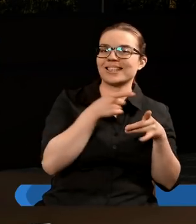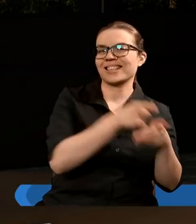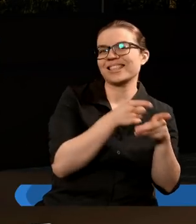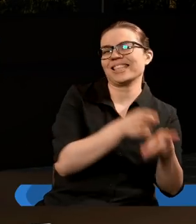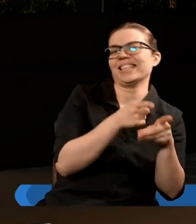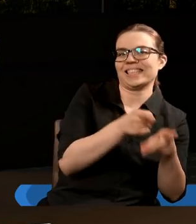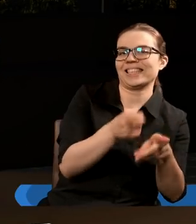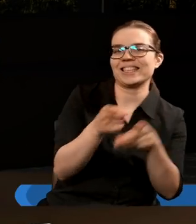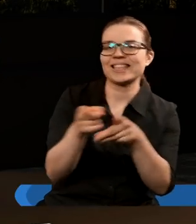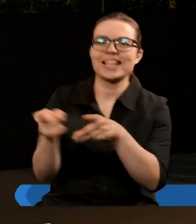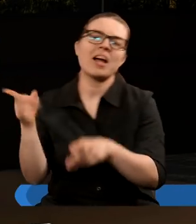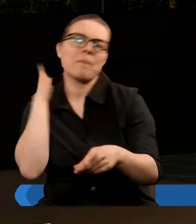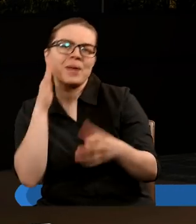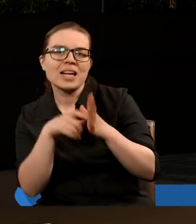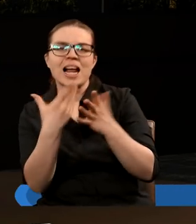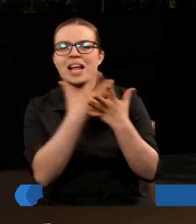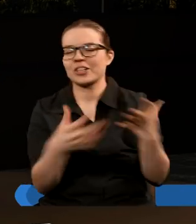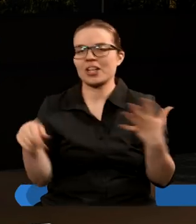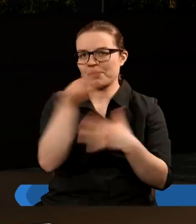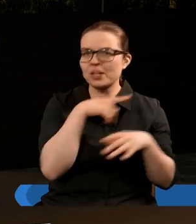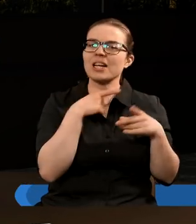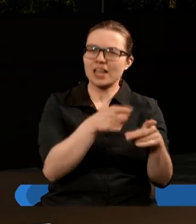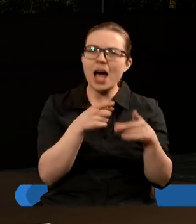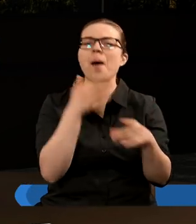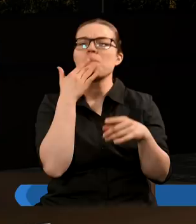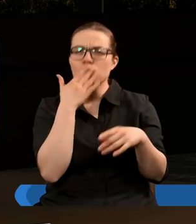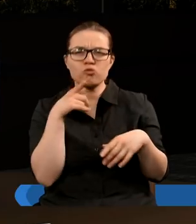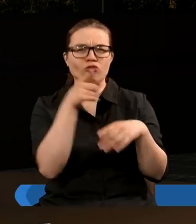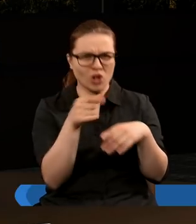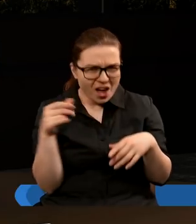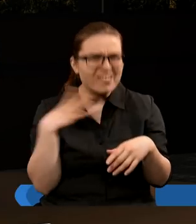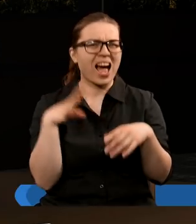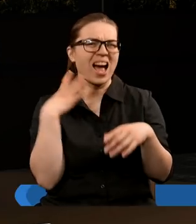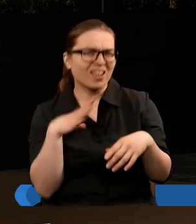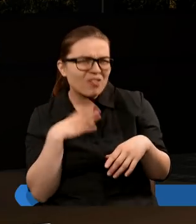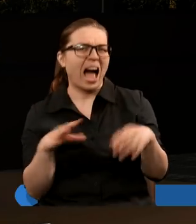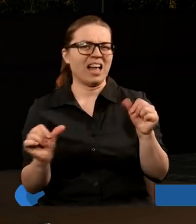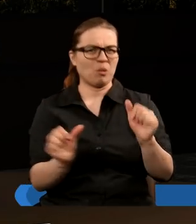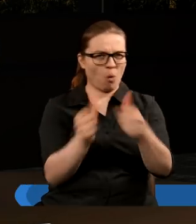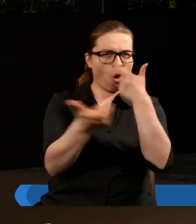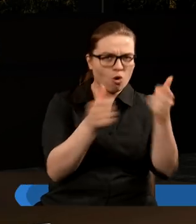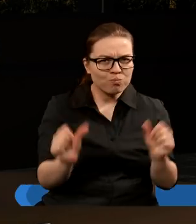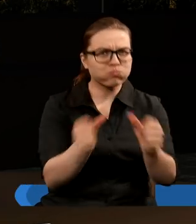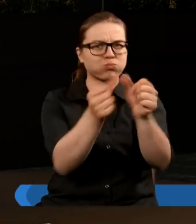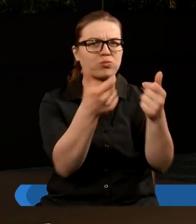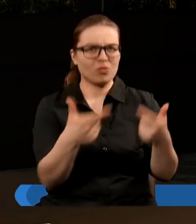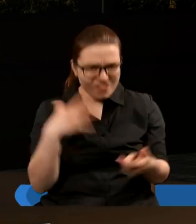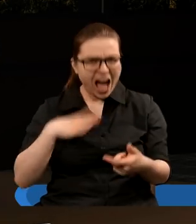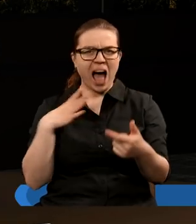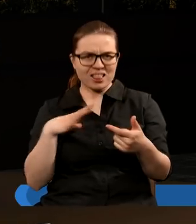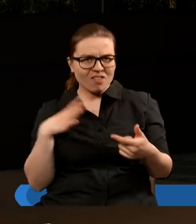Inne tłumaczenia mówią, że ona mówi mieszkańcom ziemi, aby uczynili posąg bestii. Więc widzimy tutaj też taki czynnik